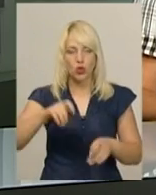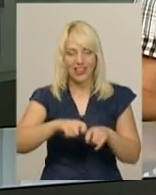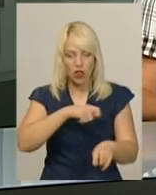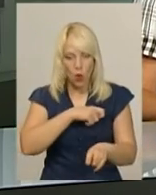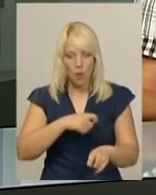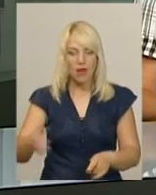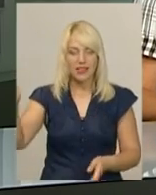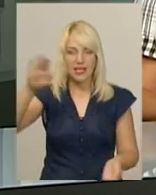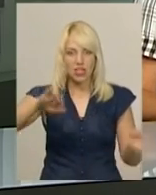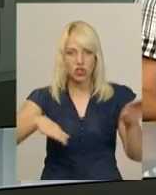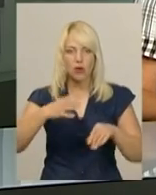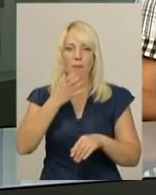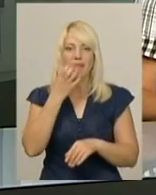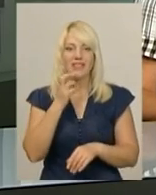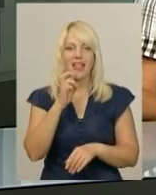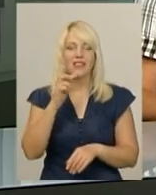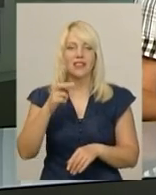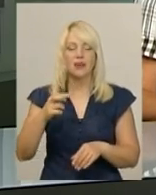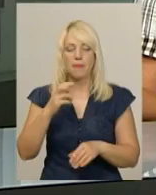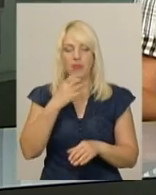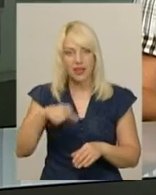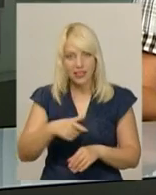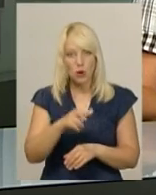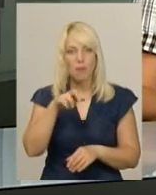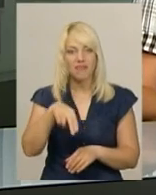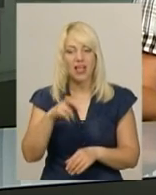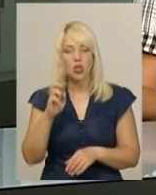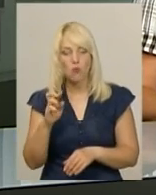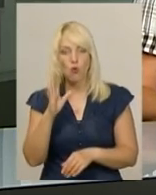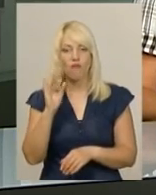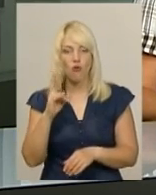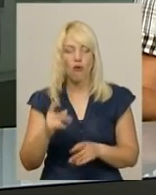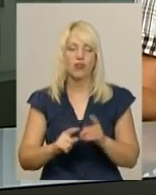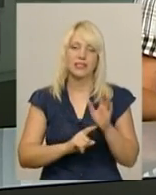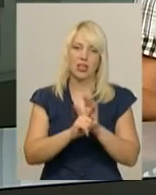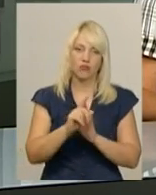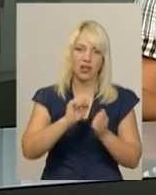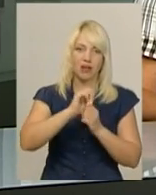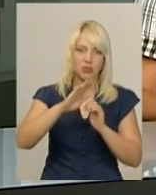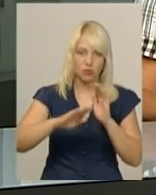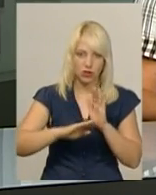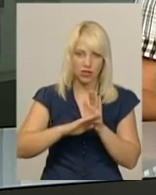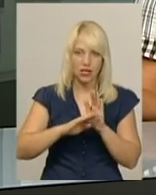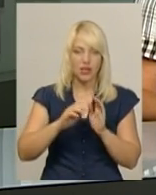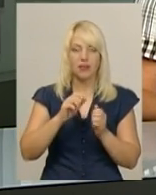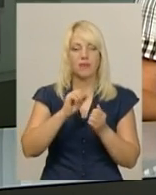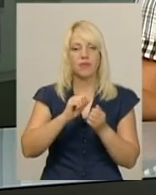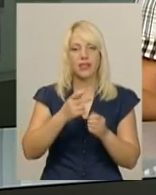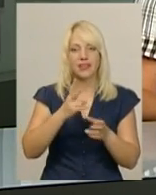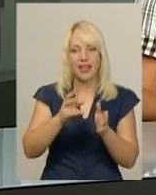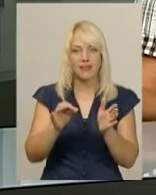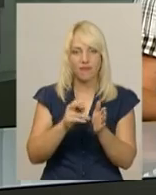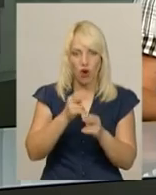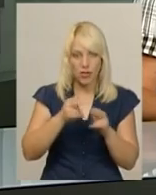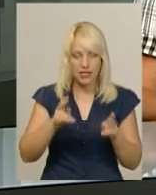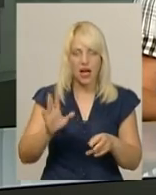велосипедах подолали учасники Хмельницького клубу «Ровер-тур». Стартували на залізничному вокзалі, звідки електричкою дісталися доражні.